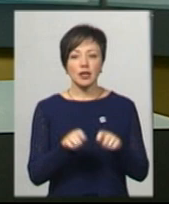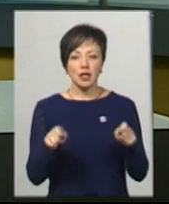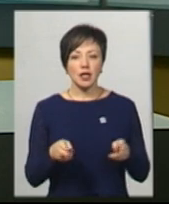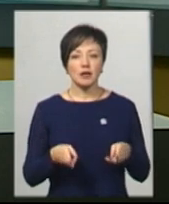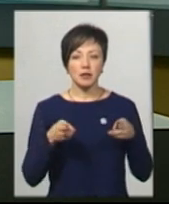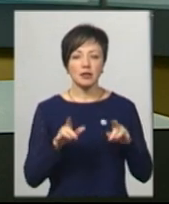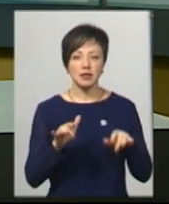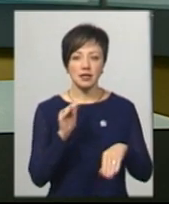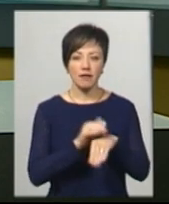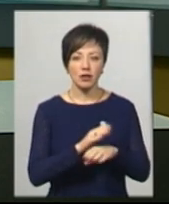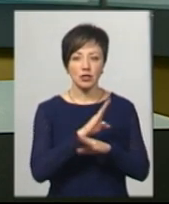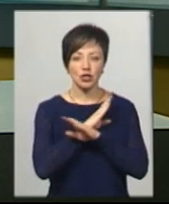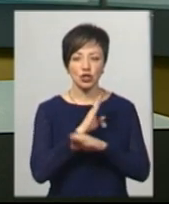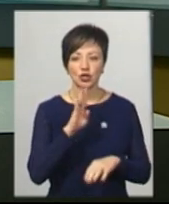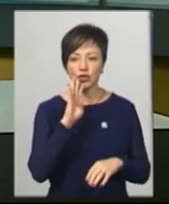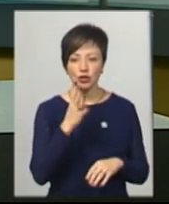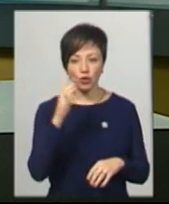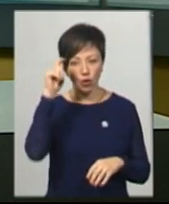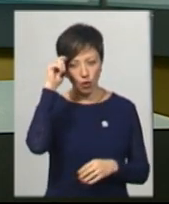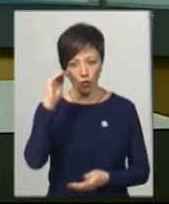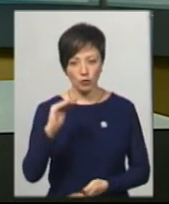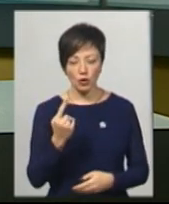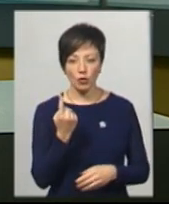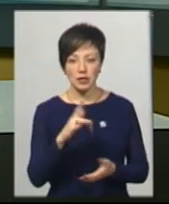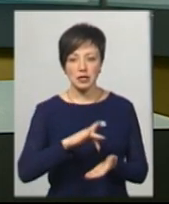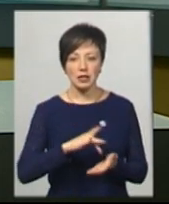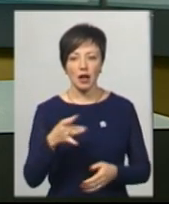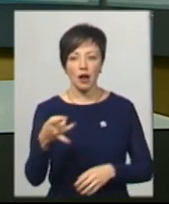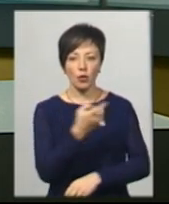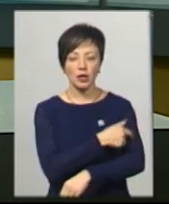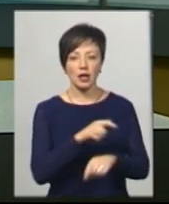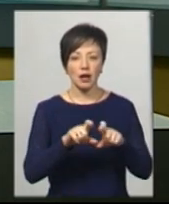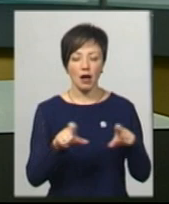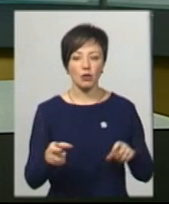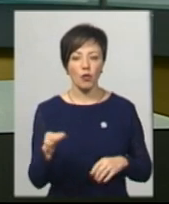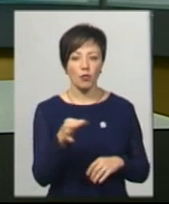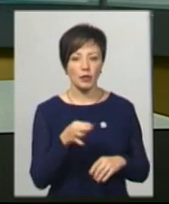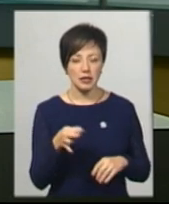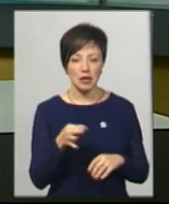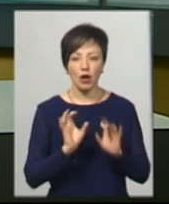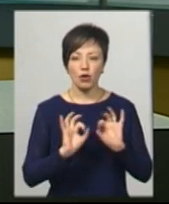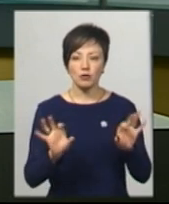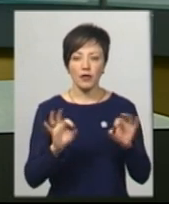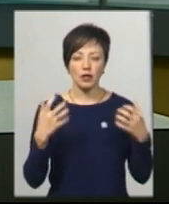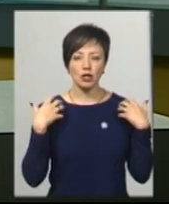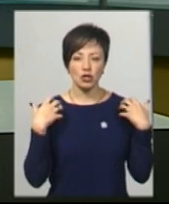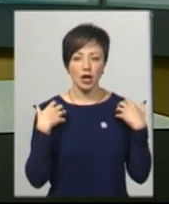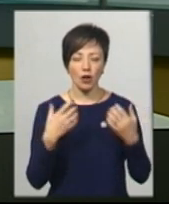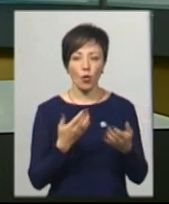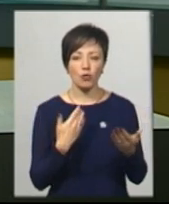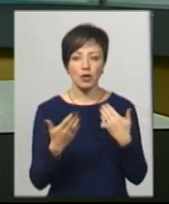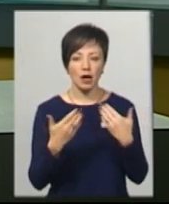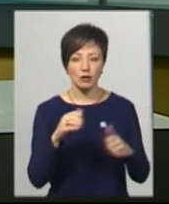провадження за фактом смерті 4-річного хлопчика в одній із центральних районних лікарень області. Про це розповіла начальник сектору